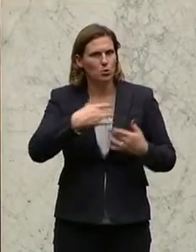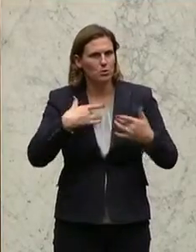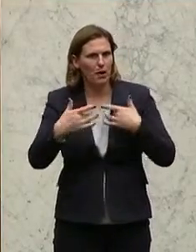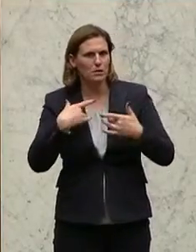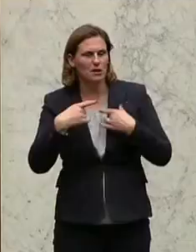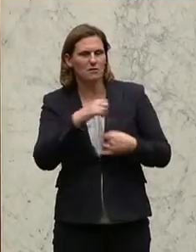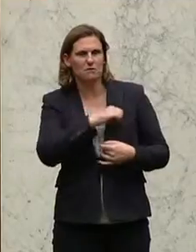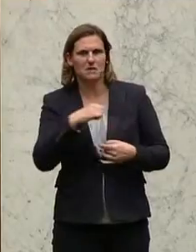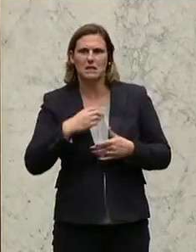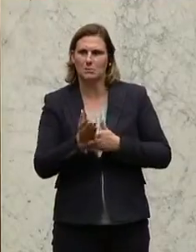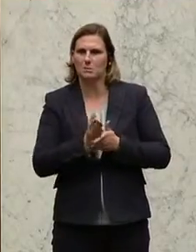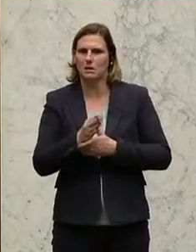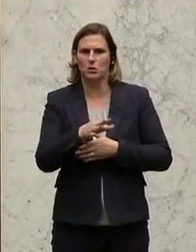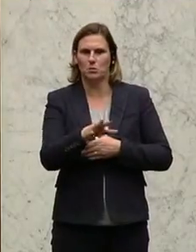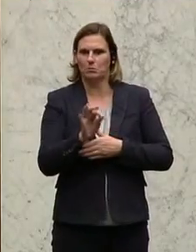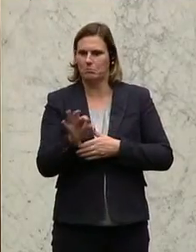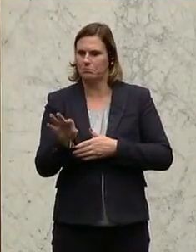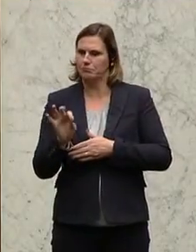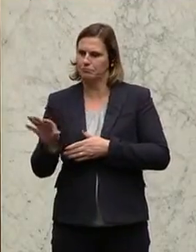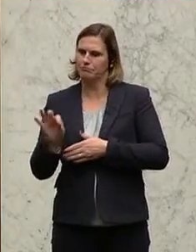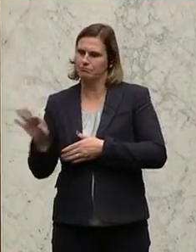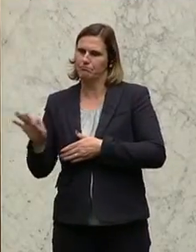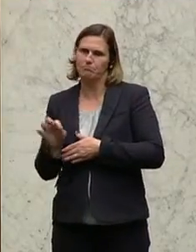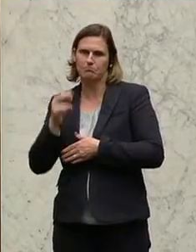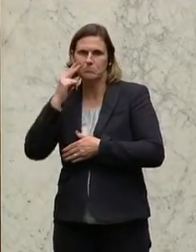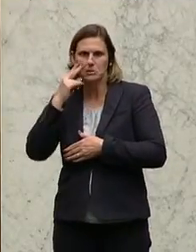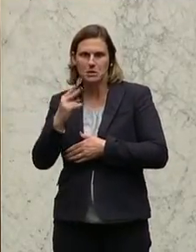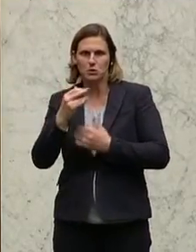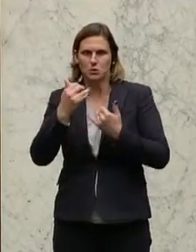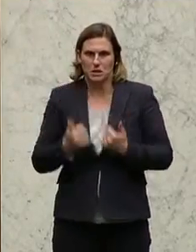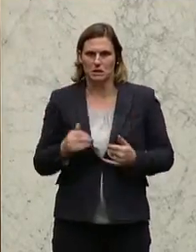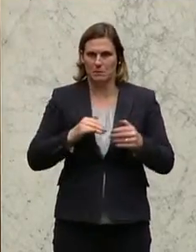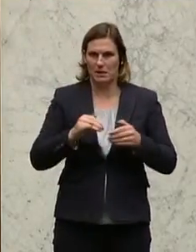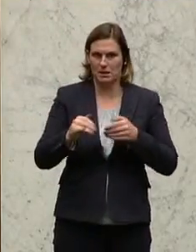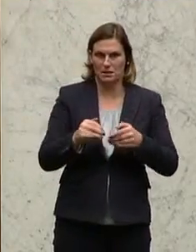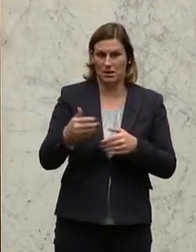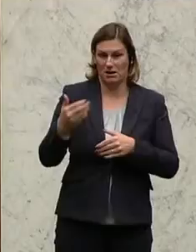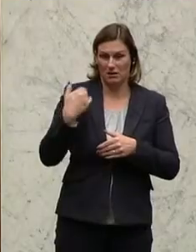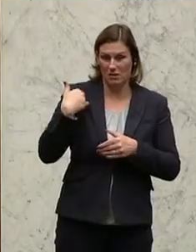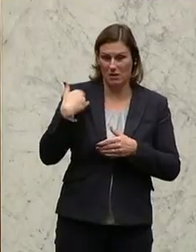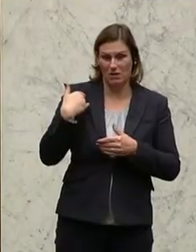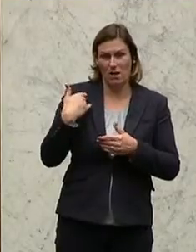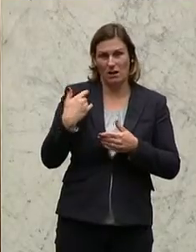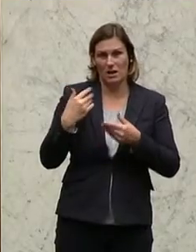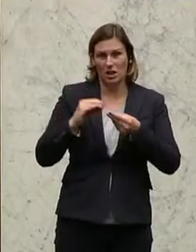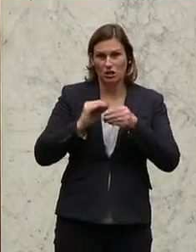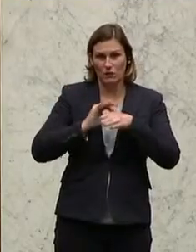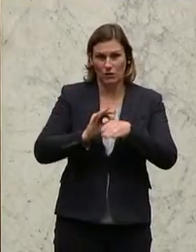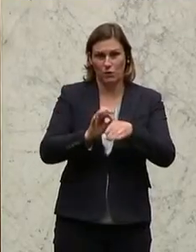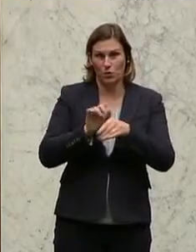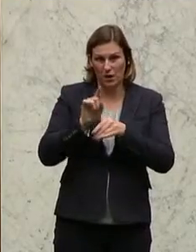Selbstbedienungsladen sieht. Und Ihr heutiger Minister war damals Geschäftsführer in diesem Haus.